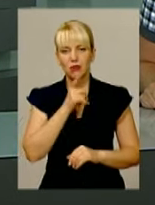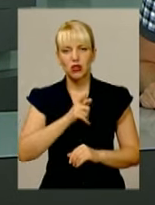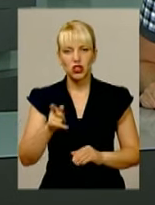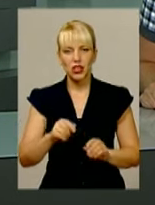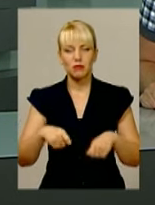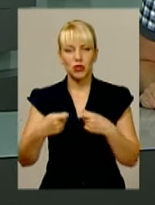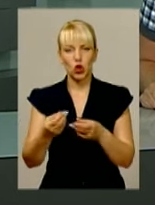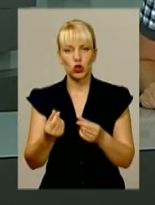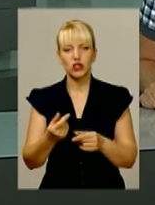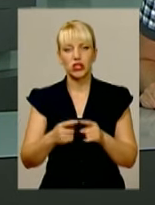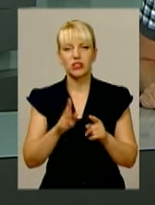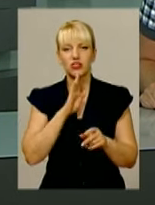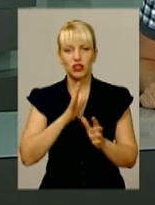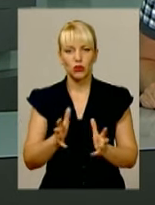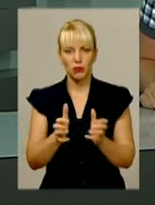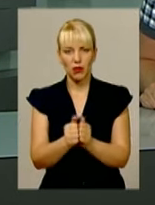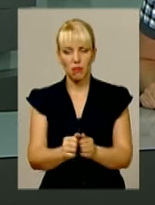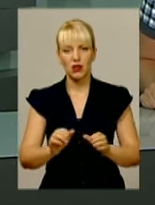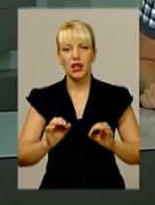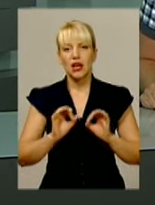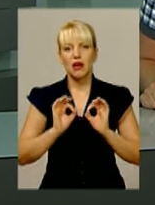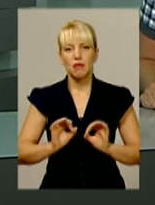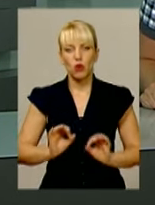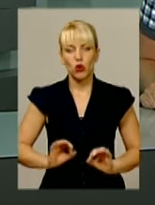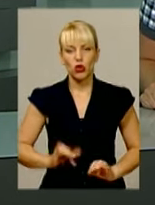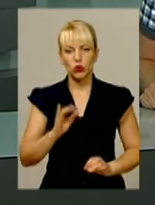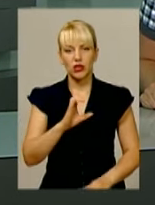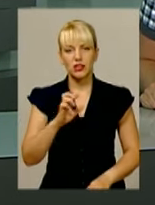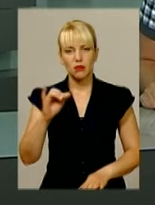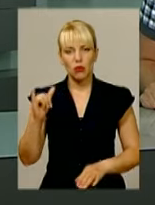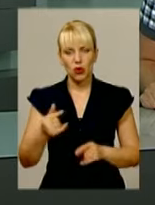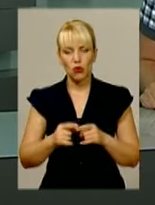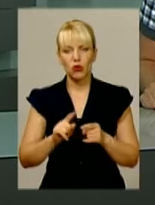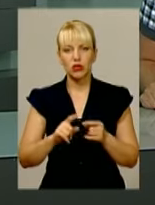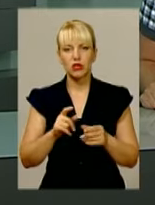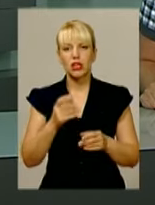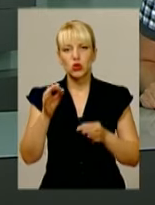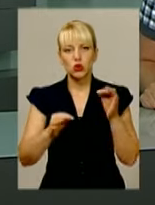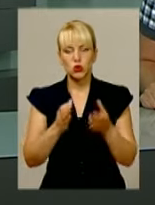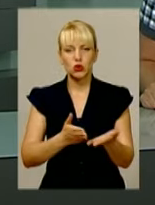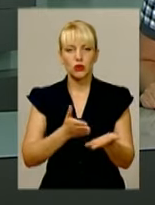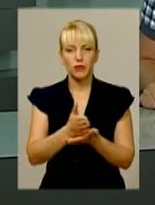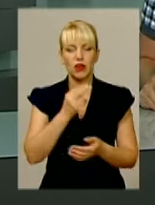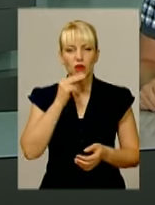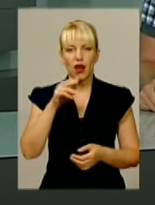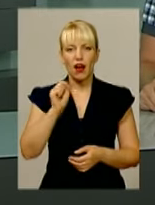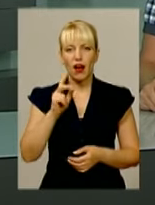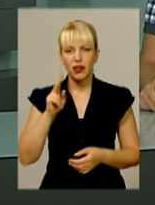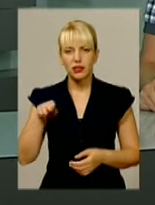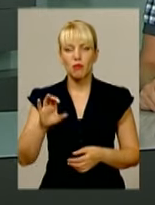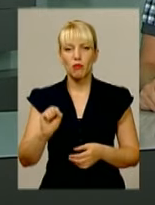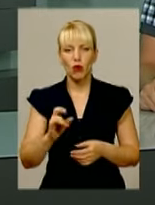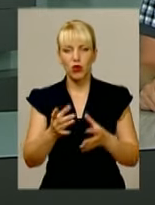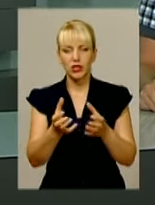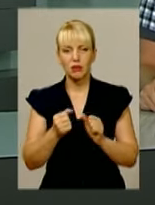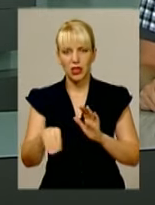співробітники прокуратури та Служби безпеки України. До суду спрямовано обвинувальний акт за одерження хабара. Наразі жінка перебуває під